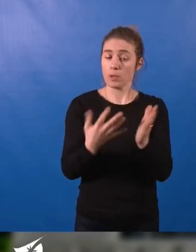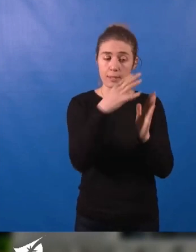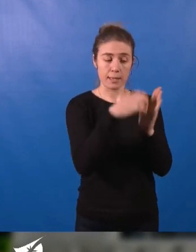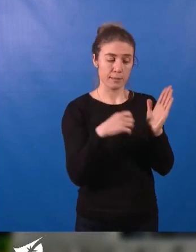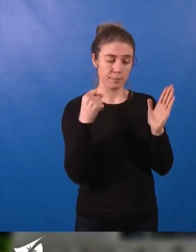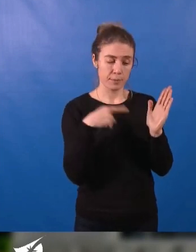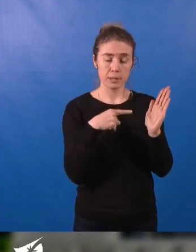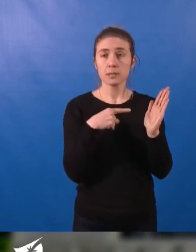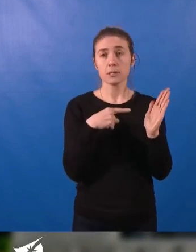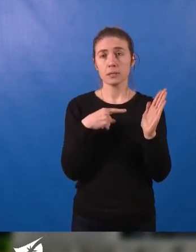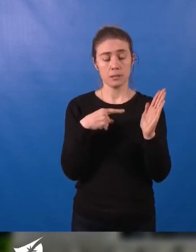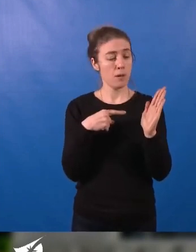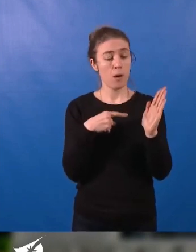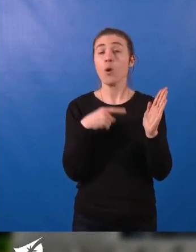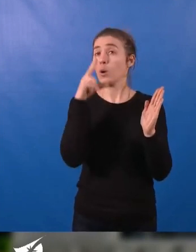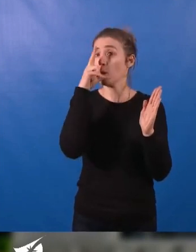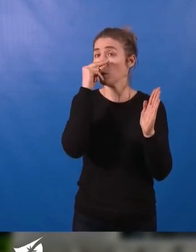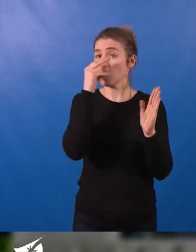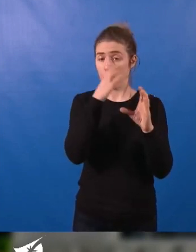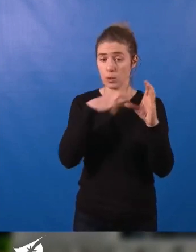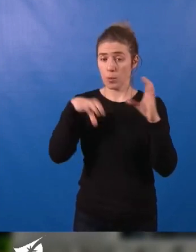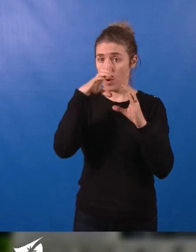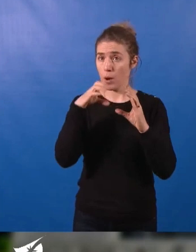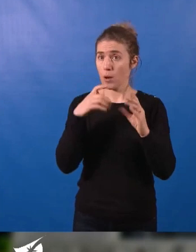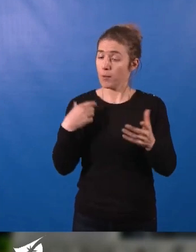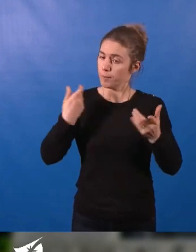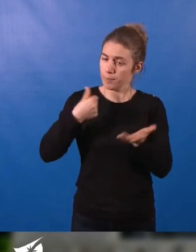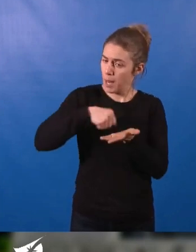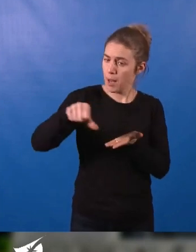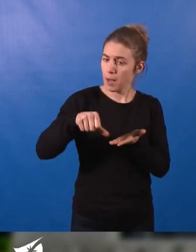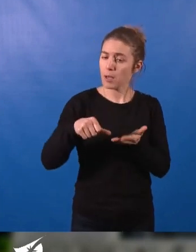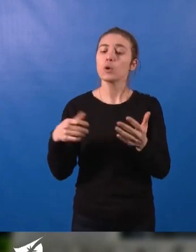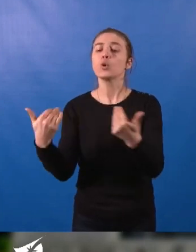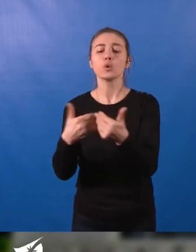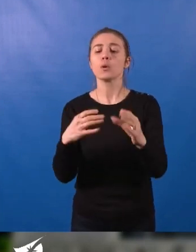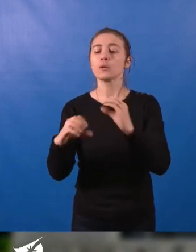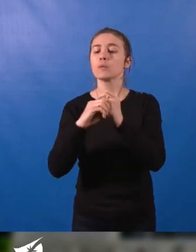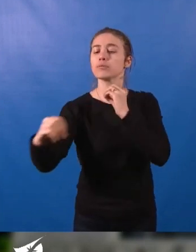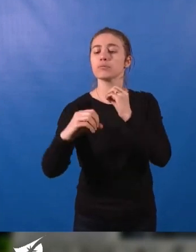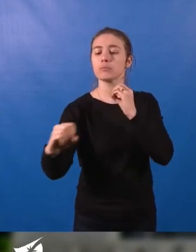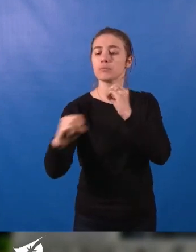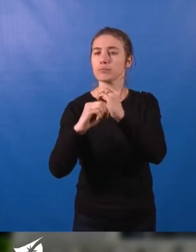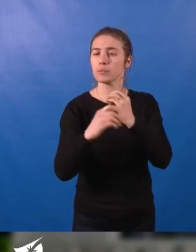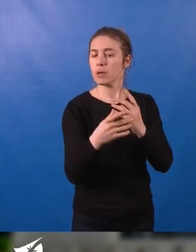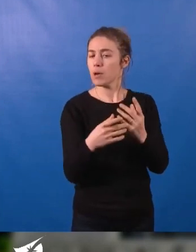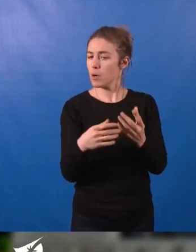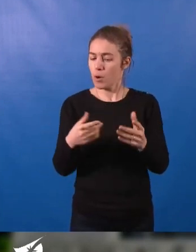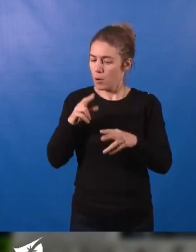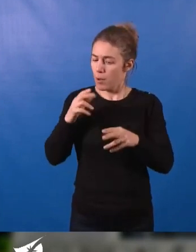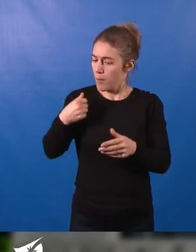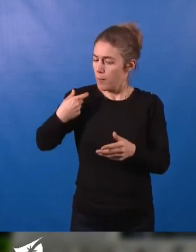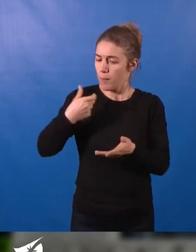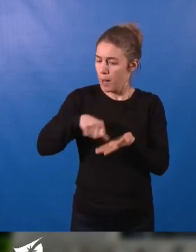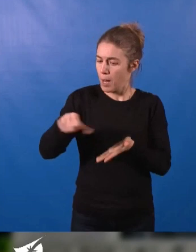que Nantes Métropole réalise et finance les extensions induites par les demandes de raccordement au réseau d'eau potable des constructions à